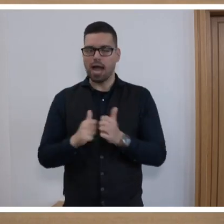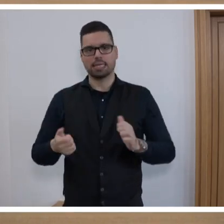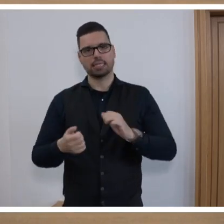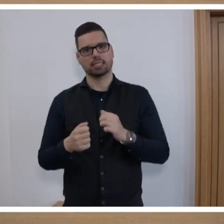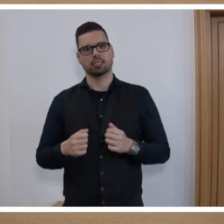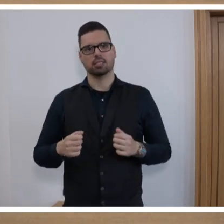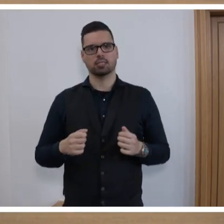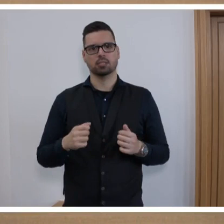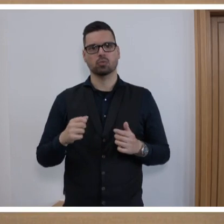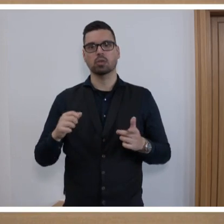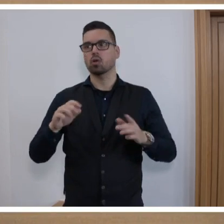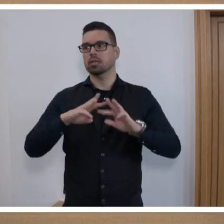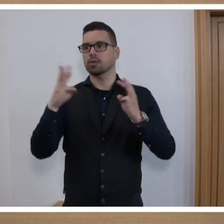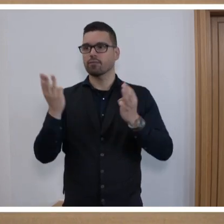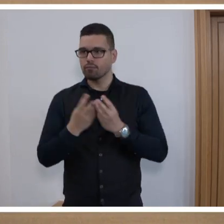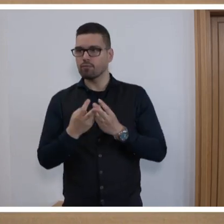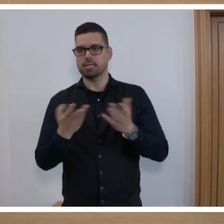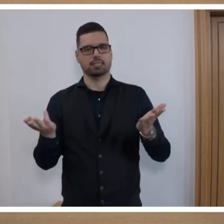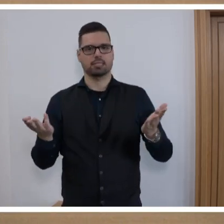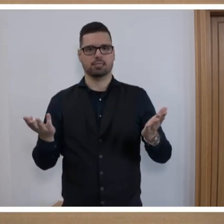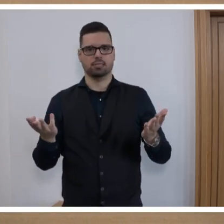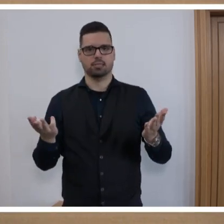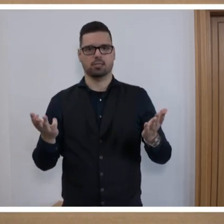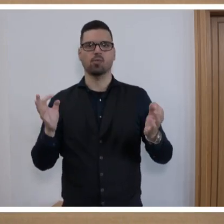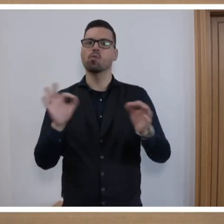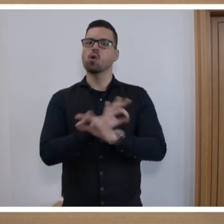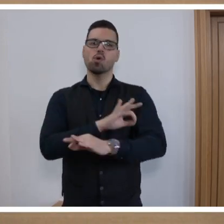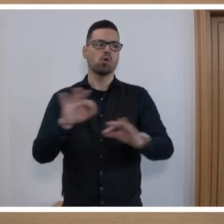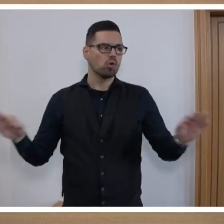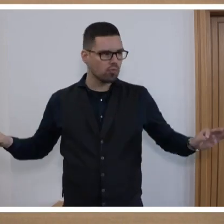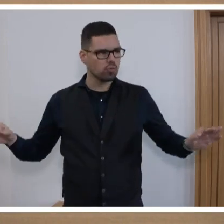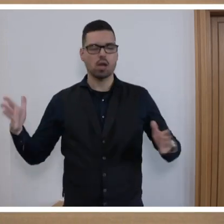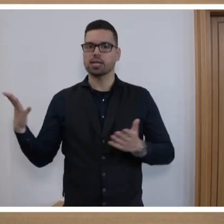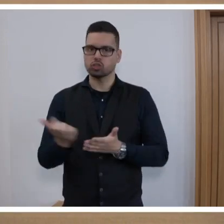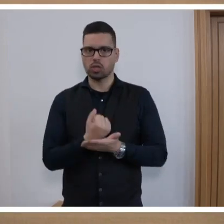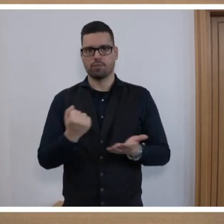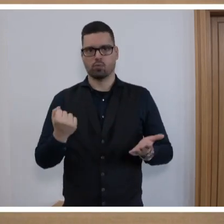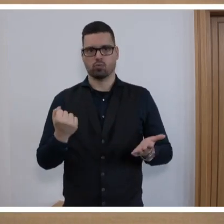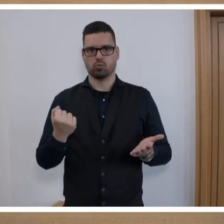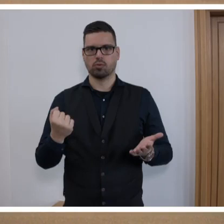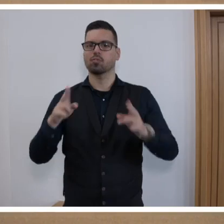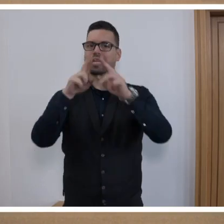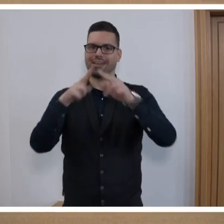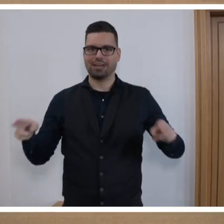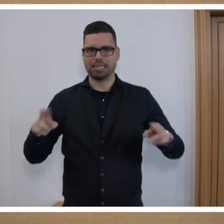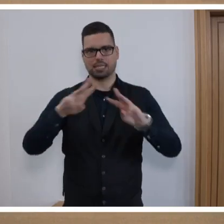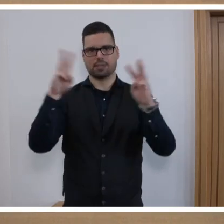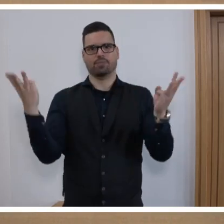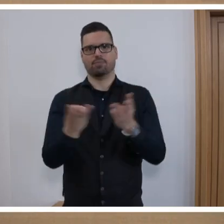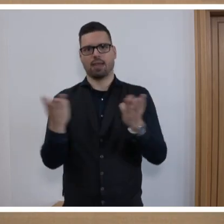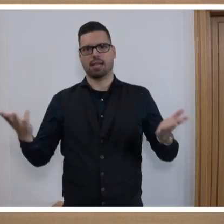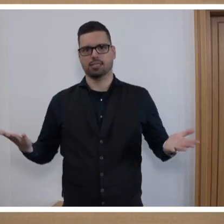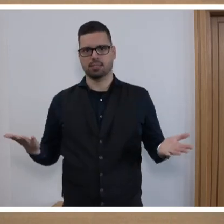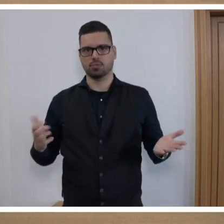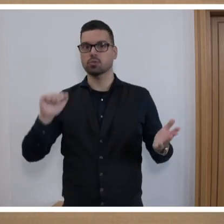bescheidene Stimme in der Welt zur Geltung bringen kann für die Schaffung von Frieden in der Welt und die Aufrechterhaltung